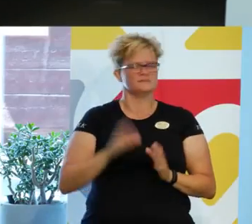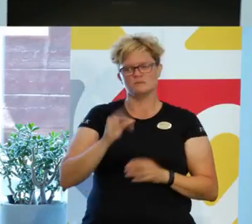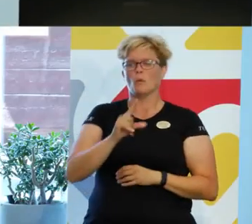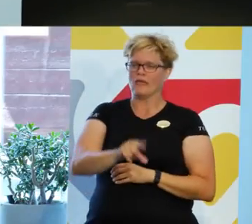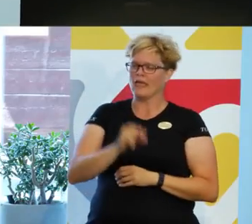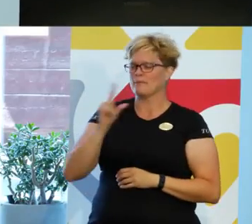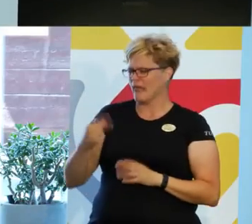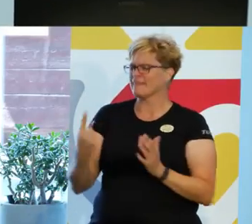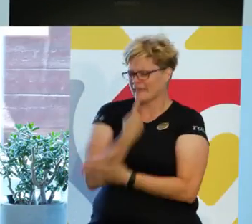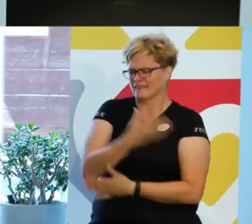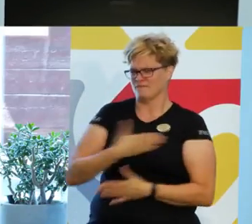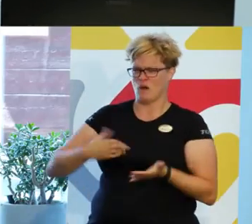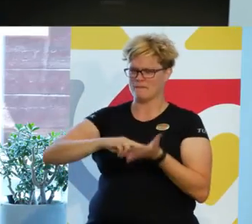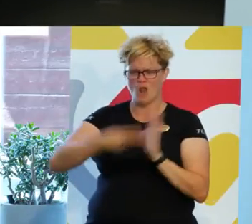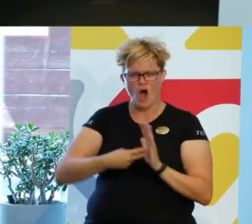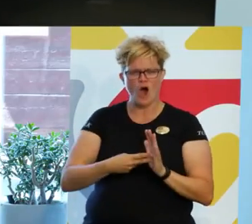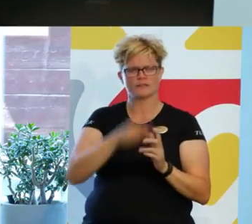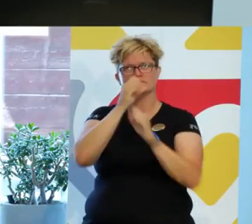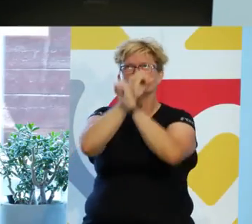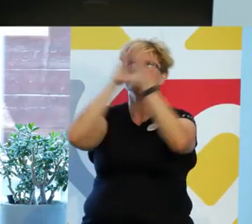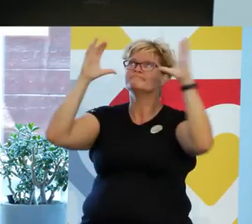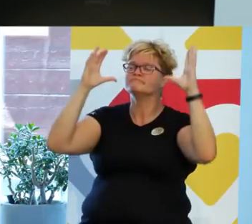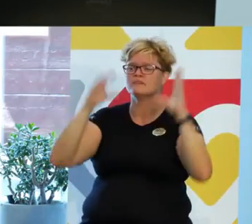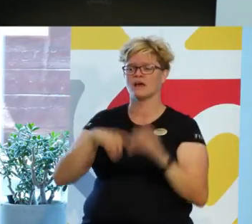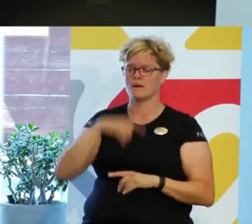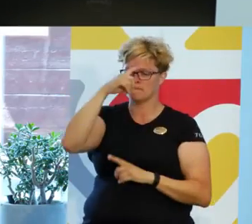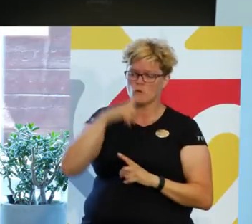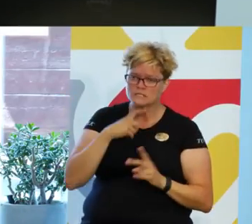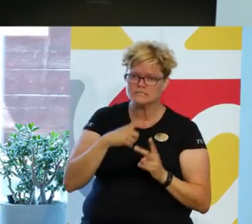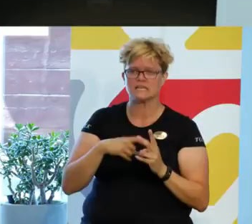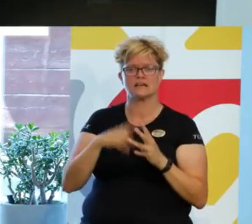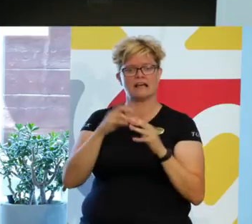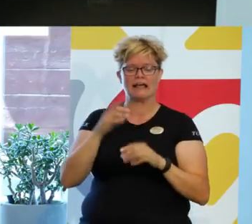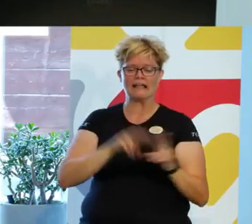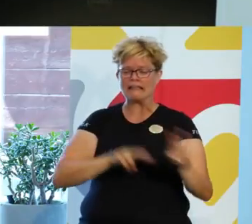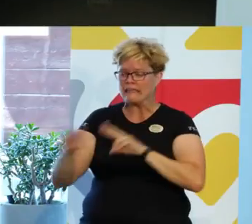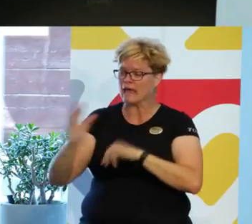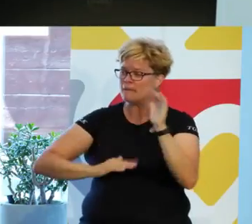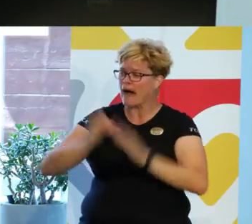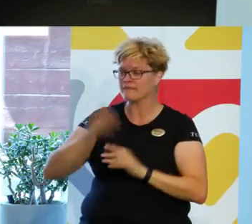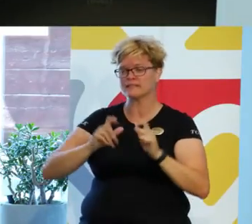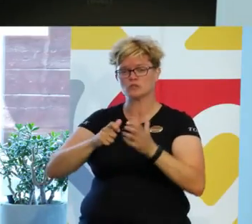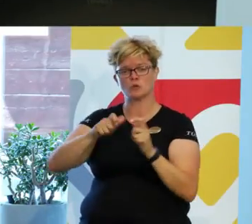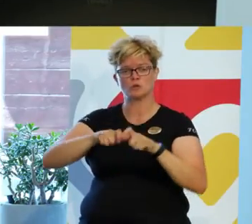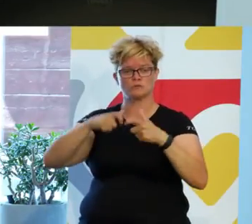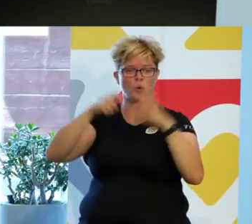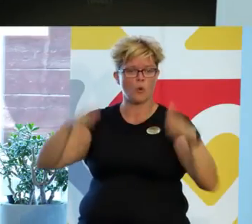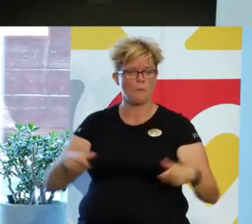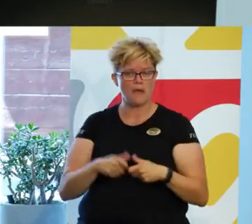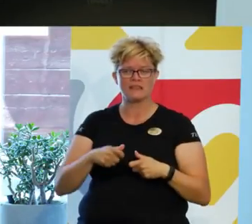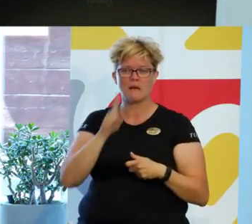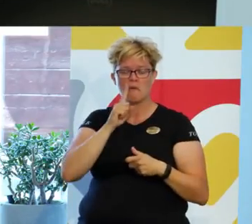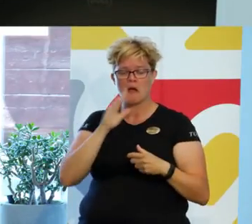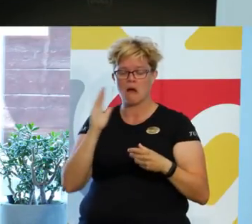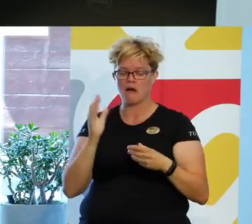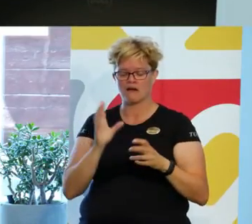Ibland händer det ju att våra planer och visioner och poliser och likabehandlingsdokument samlar sig i